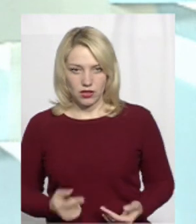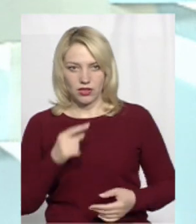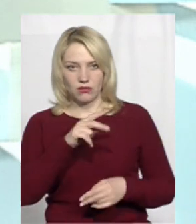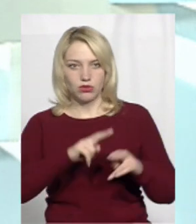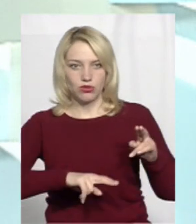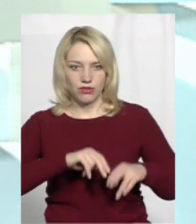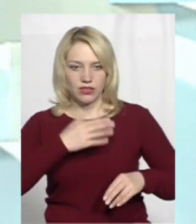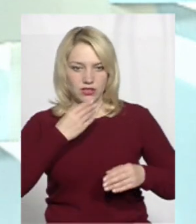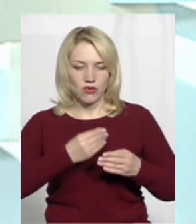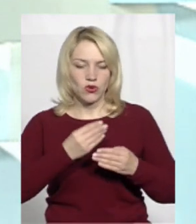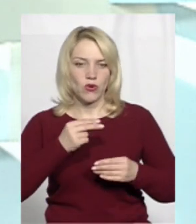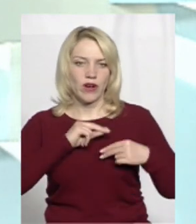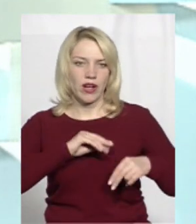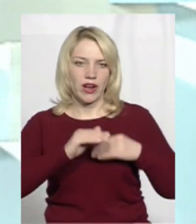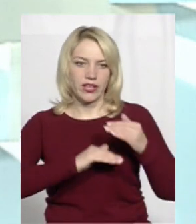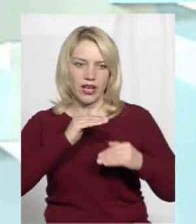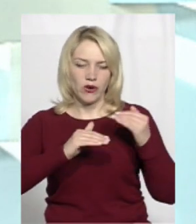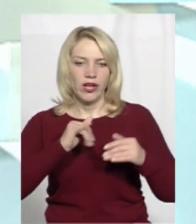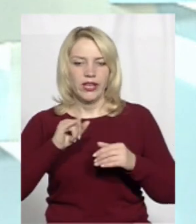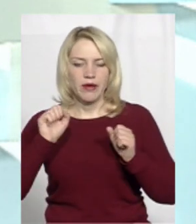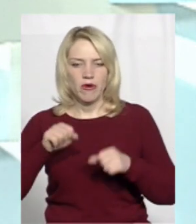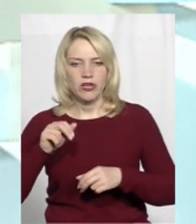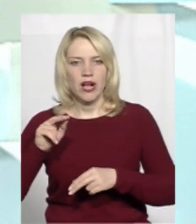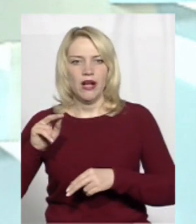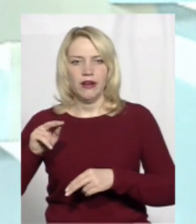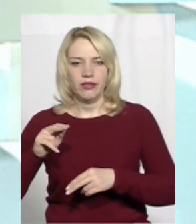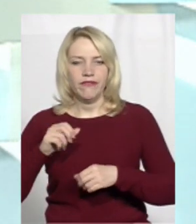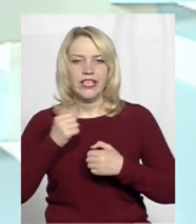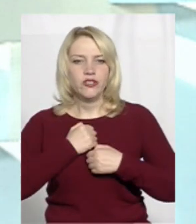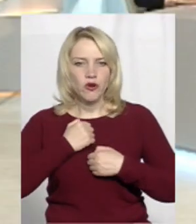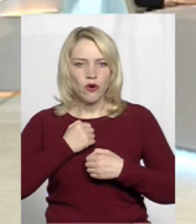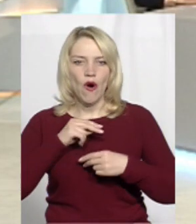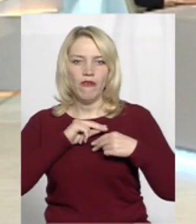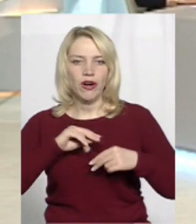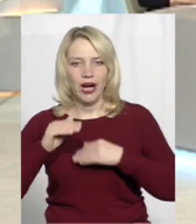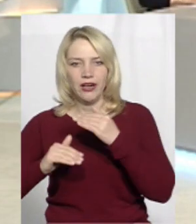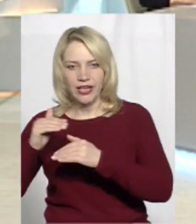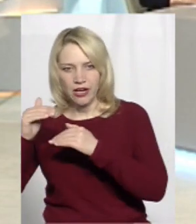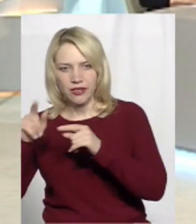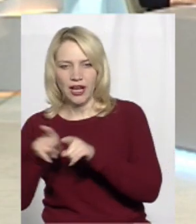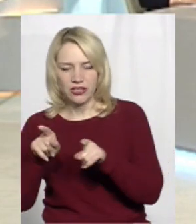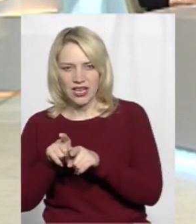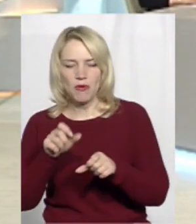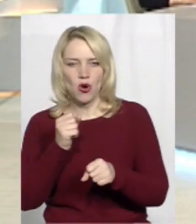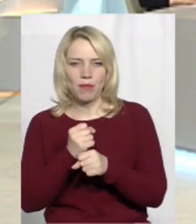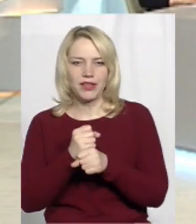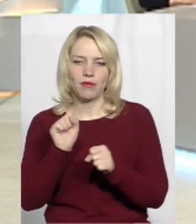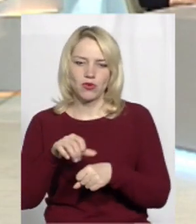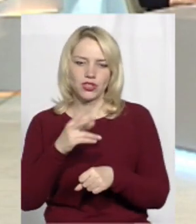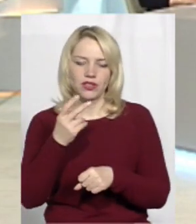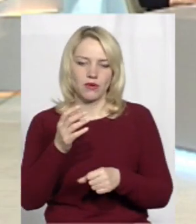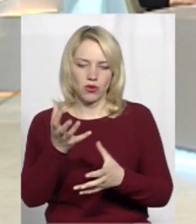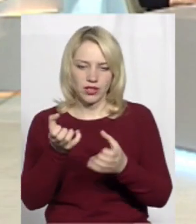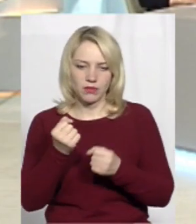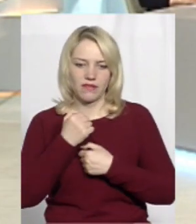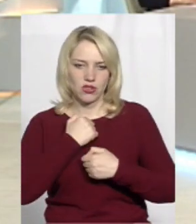будувати свою кар'єру, і можеш будувати кар'єру і військову. Зробити свій вибір. Тобто ти можеш отримати військове